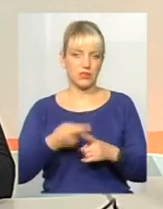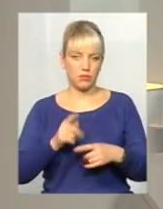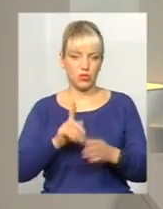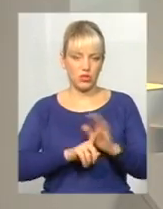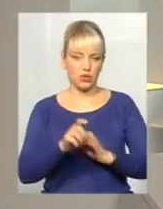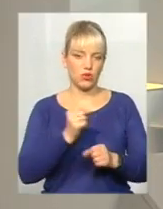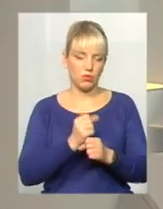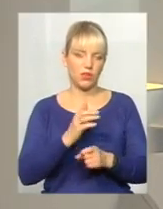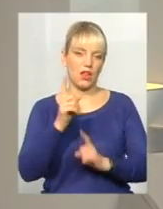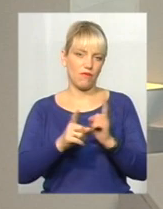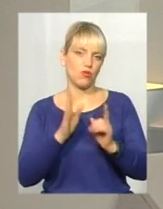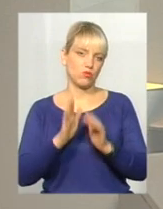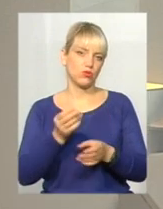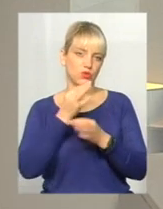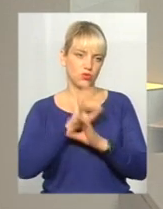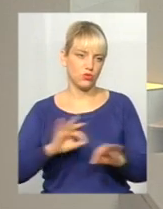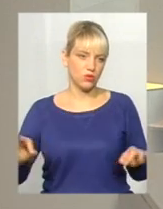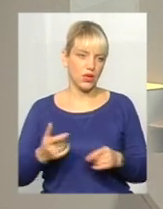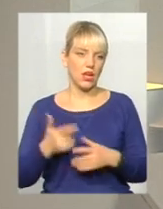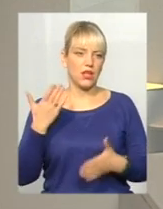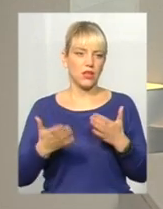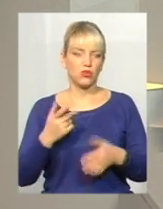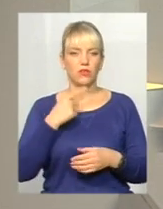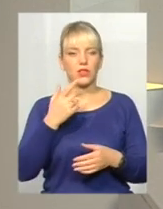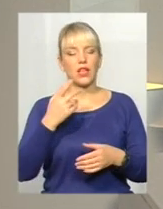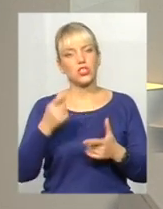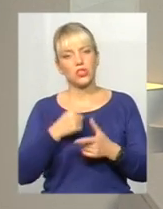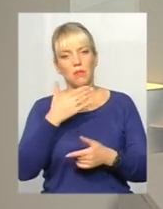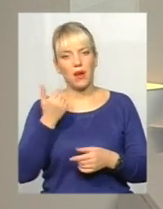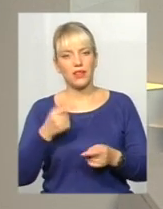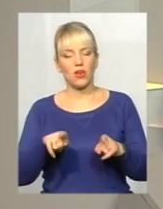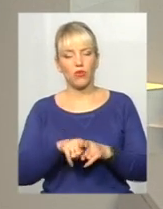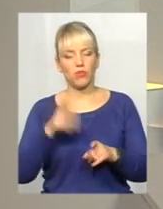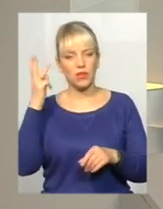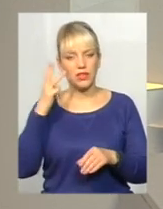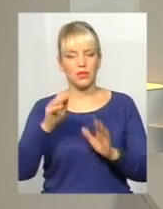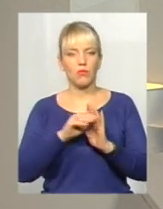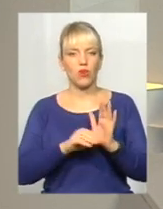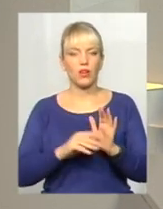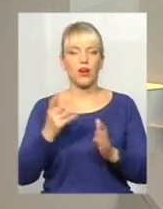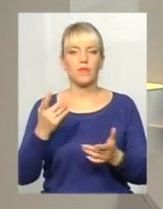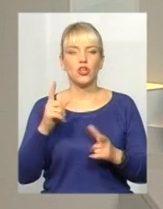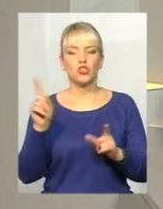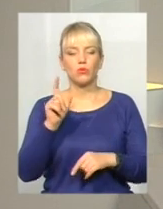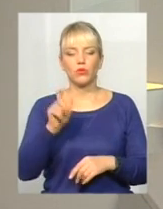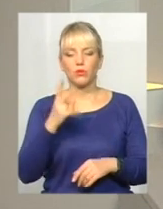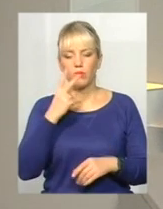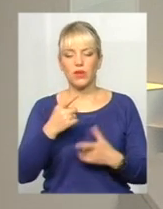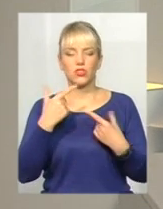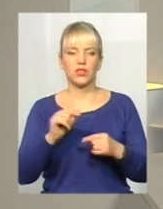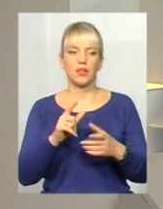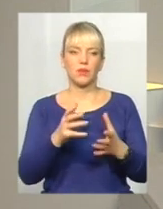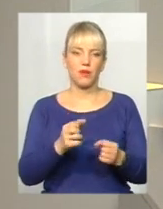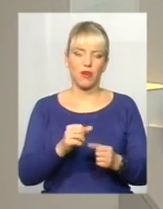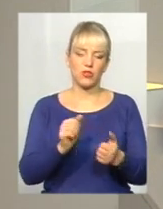Скажіть, а немає у Хмельницькому такої програми, до прикладу, щоб людина могла там зайти і побачити карту, де які, до прикладу, де приймають